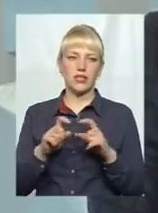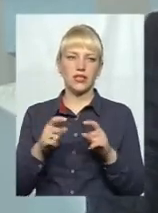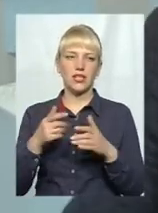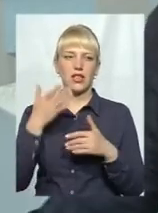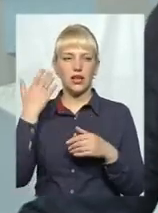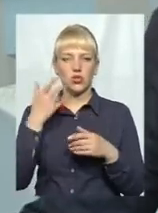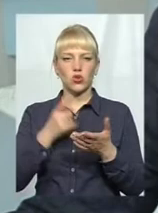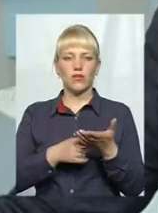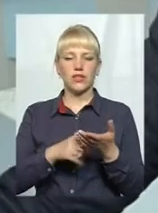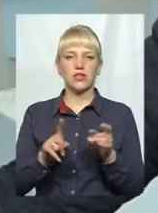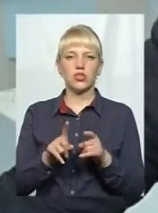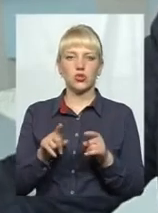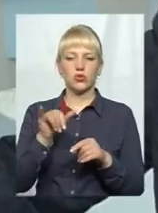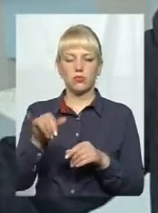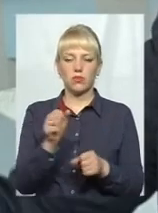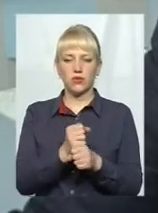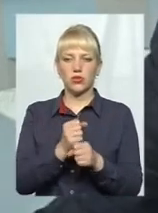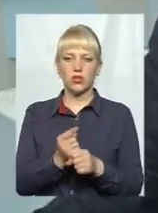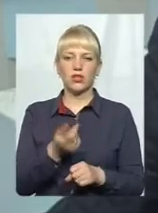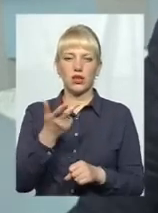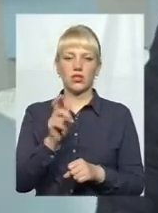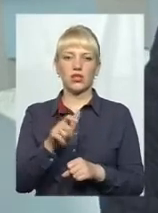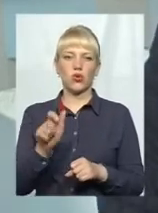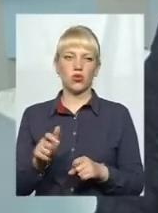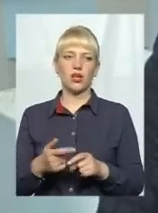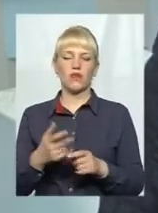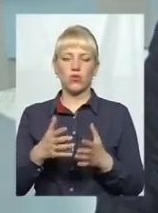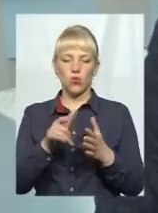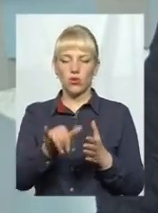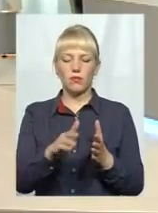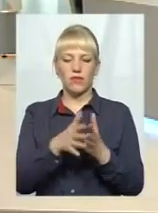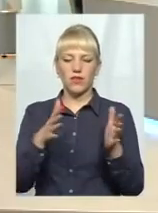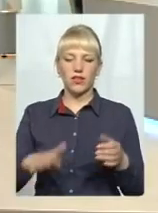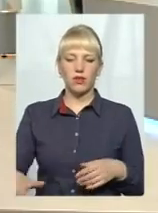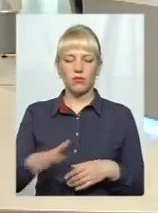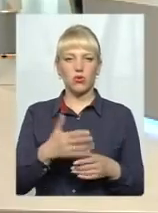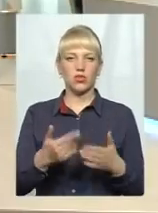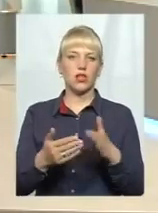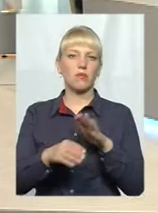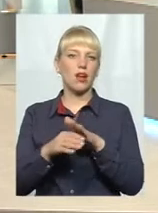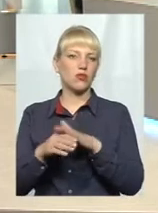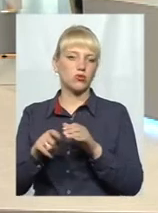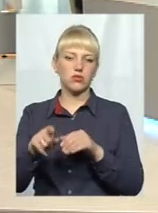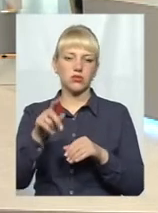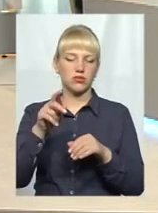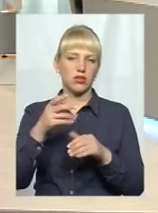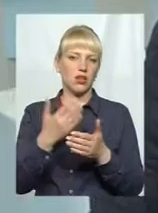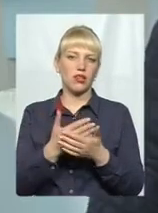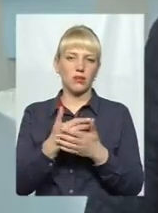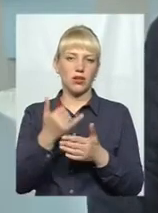довести, що дійсно в тебе працює кілька людей, в тебе велика нормальна площа. Якщо маф, він там знає, що перевірка йде сьогодні,